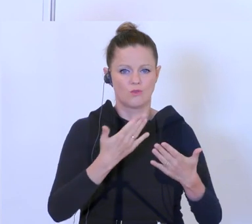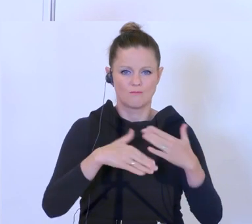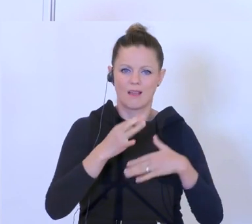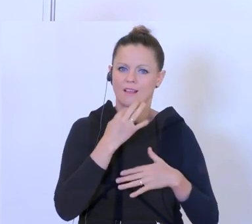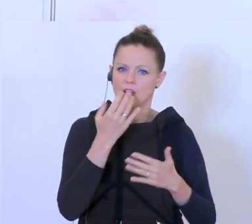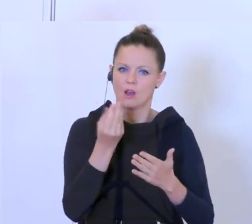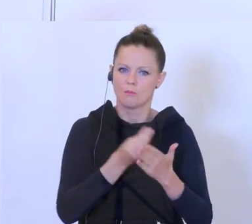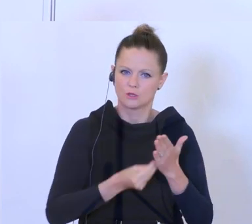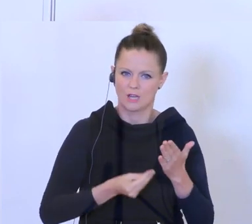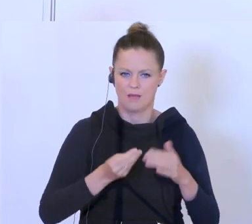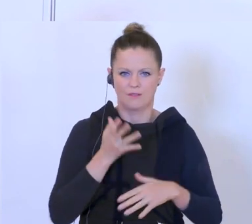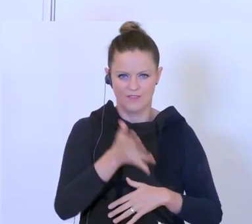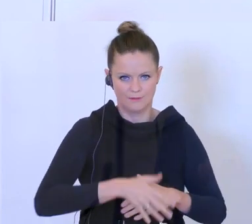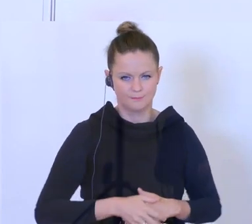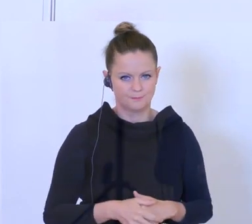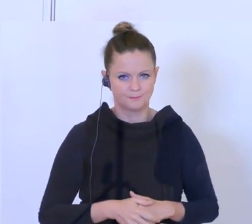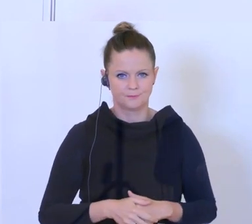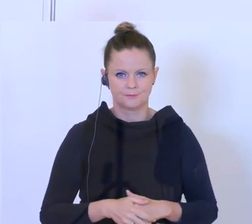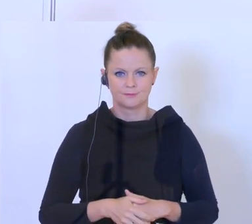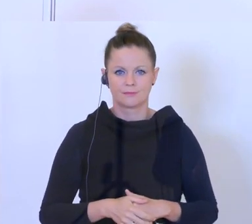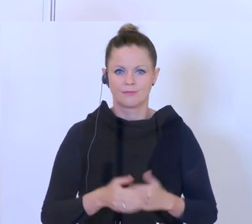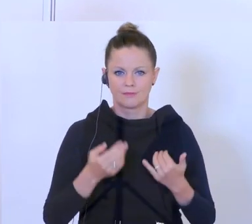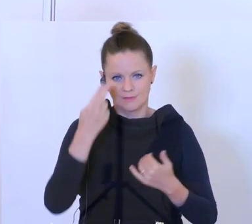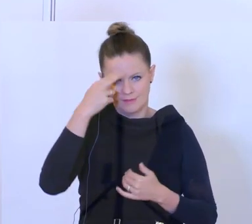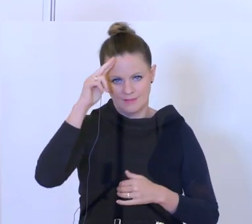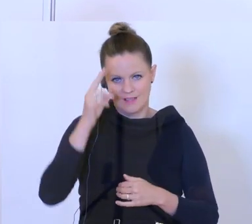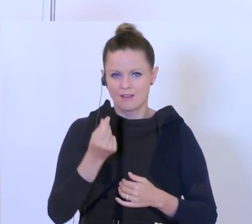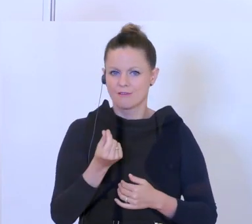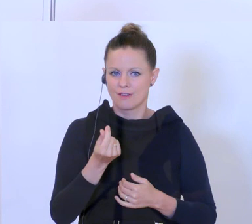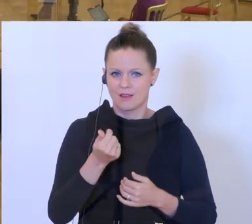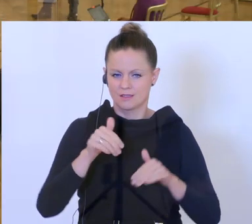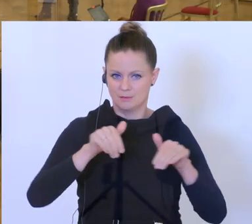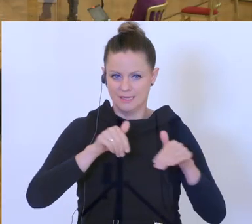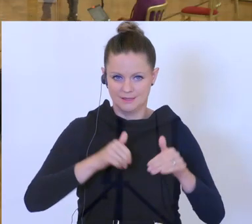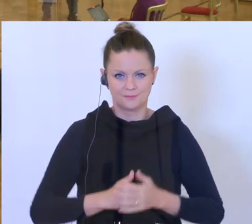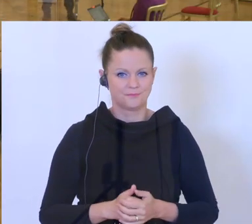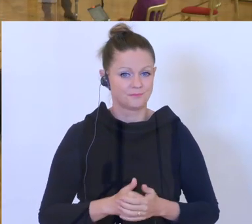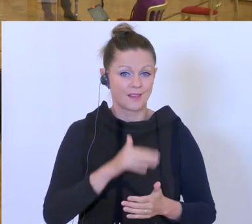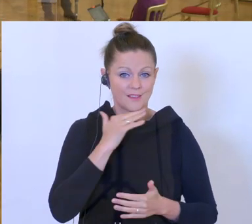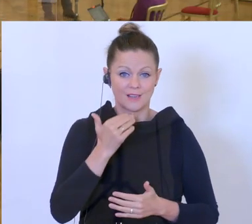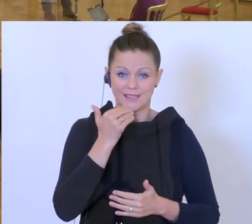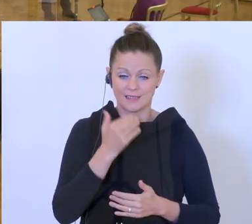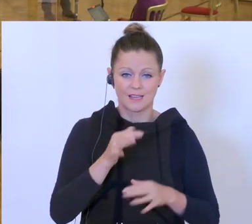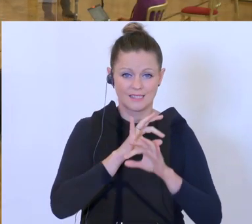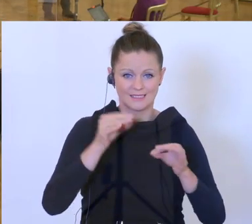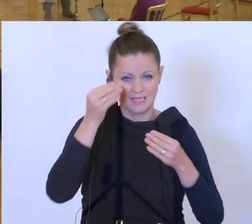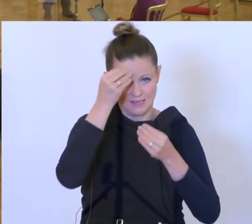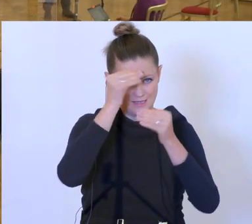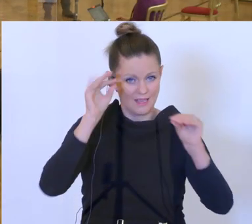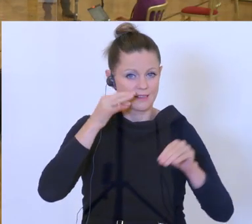noch beschreiben wird. Vielen Dank. Danke Herr Vizekanzler, Herr Finanzminister. Vielen Dank meine sehr geehrten Damen und Herren, Herr Vizekanzler.